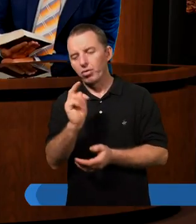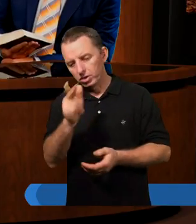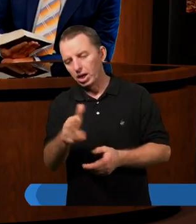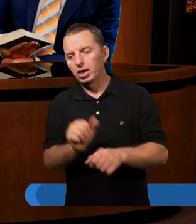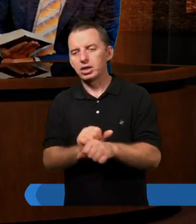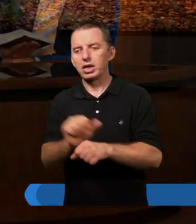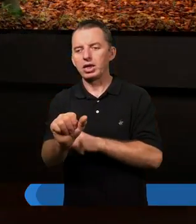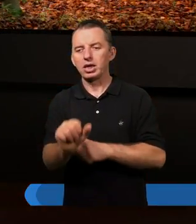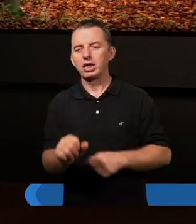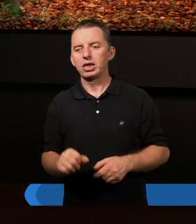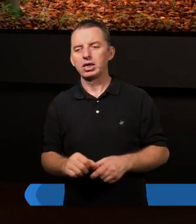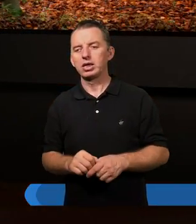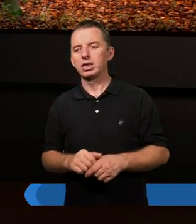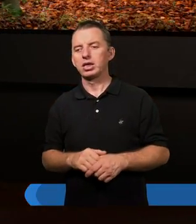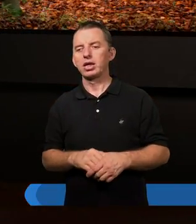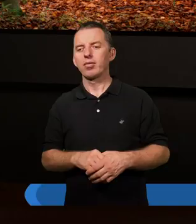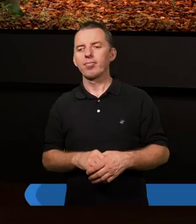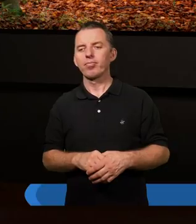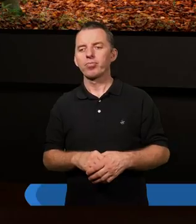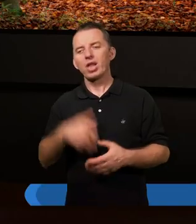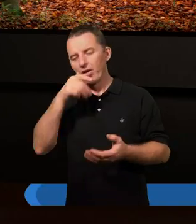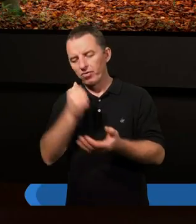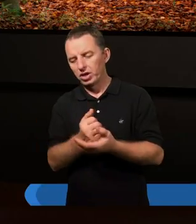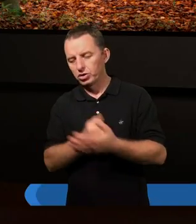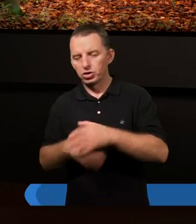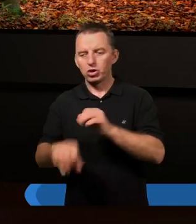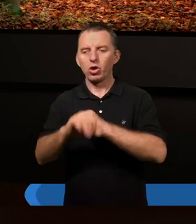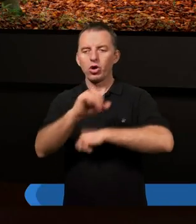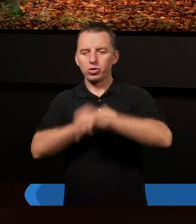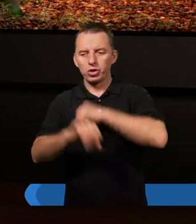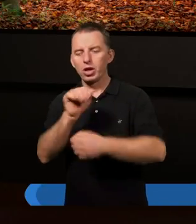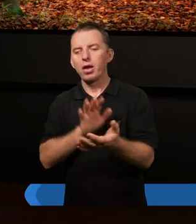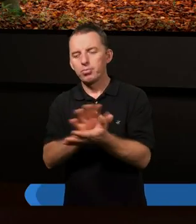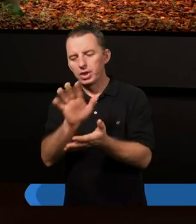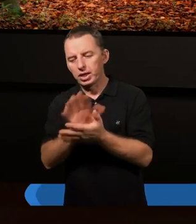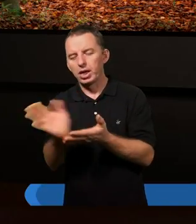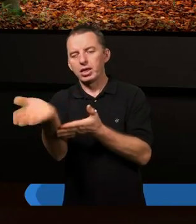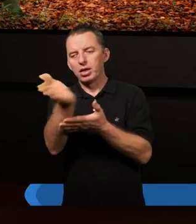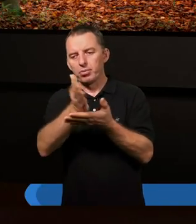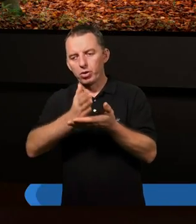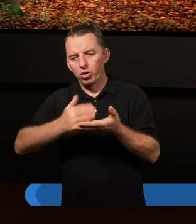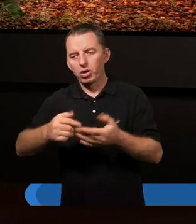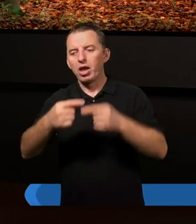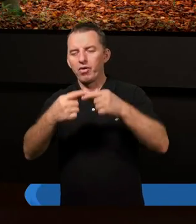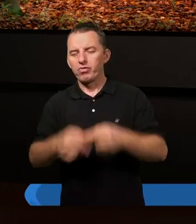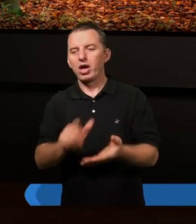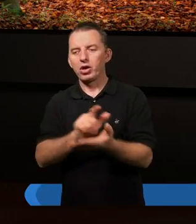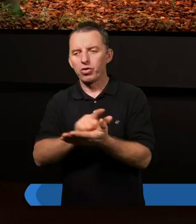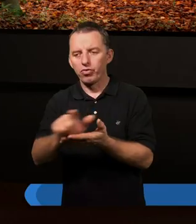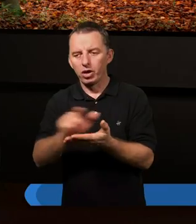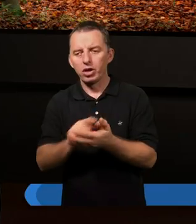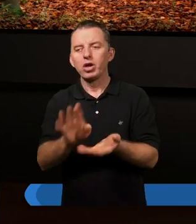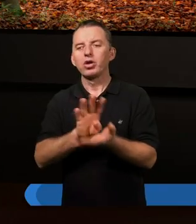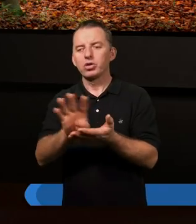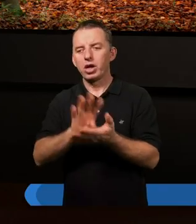No i w liście do Rzymian 15 rozdziale wiersz 12 i